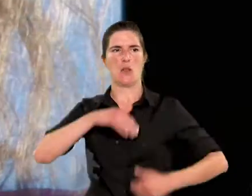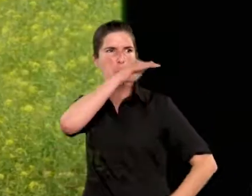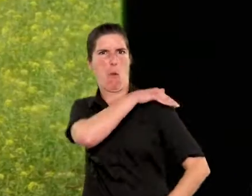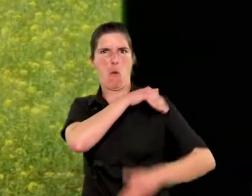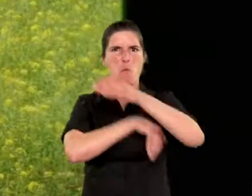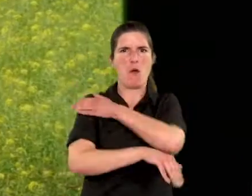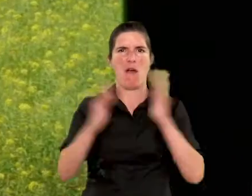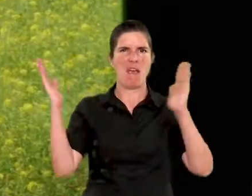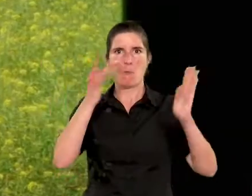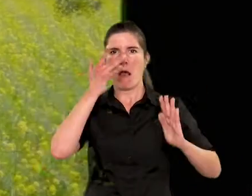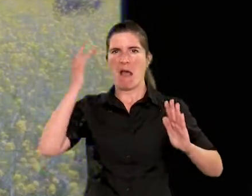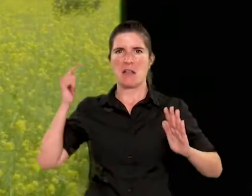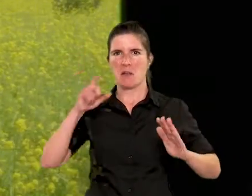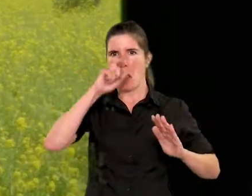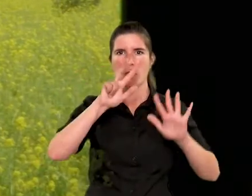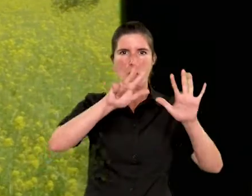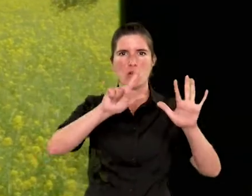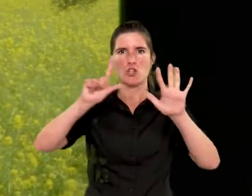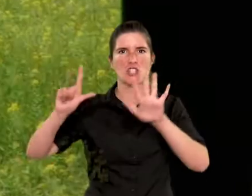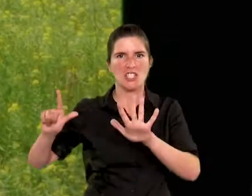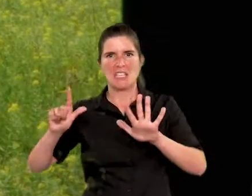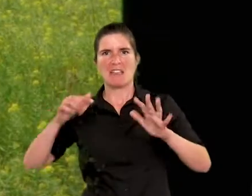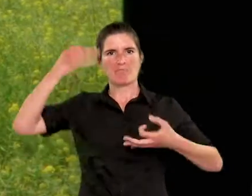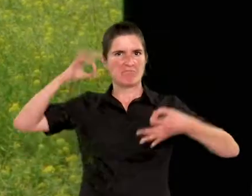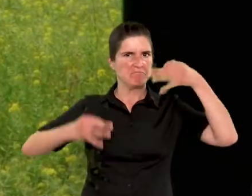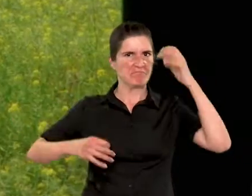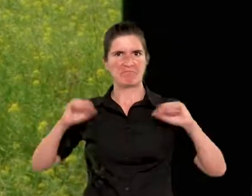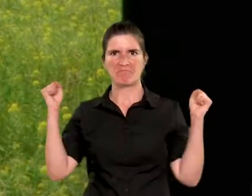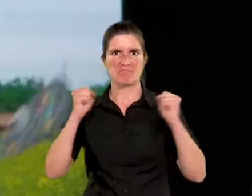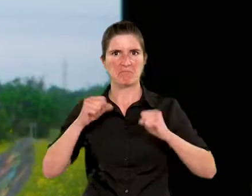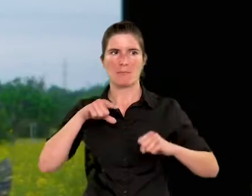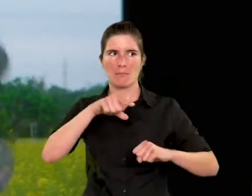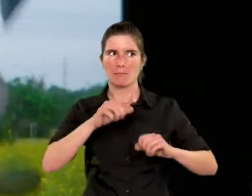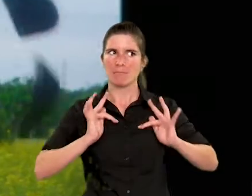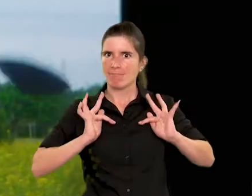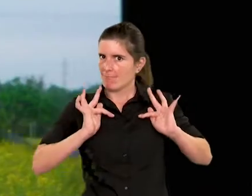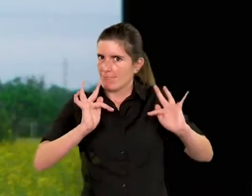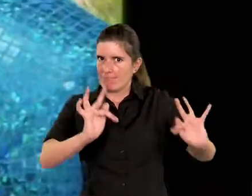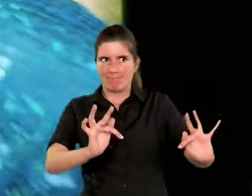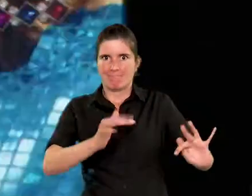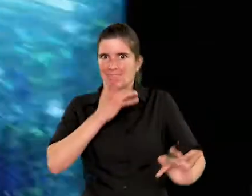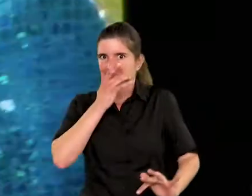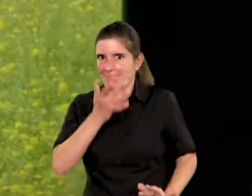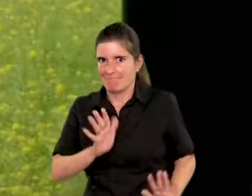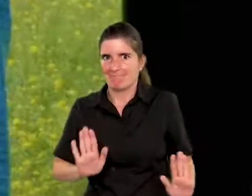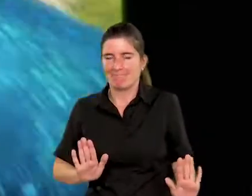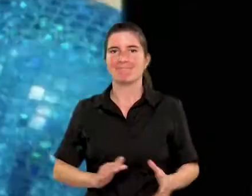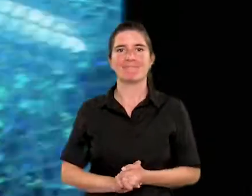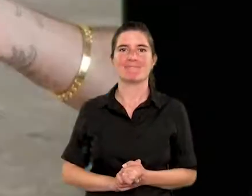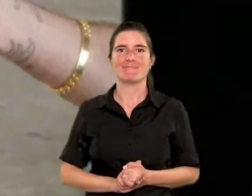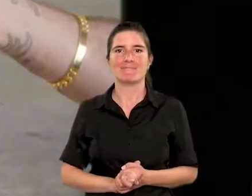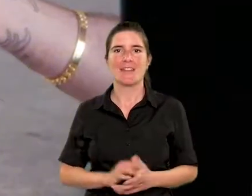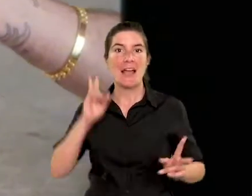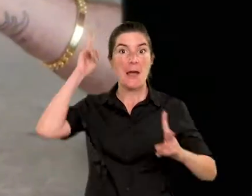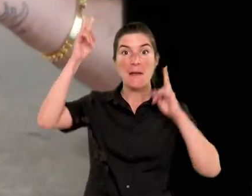Les uscleres extragrosses, tardor i verd 87 Que no tornin, que no tornin mai,